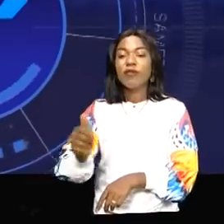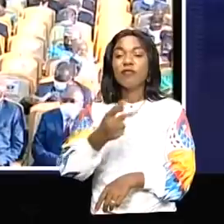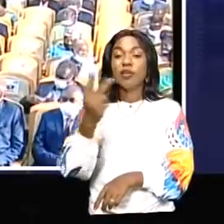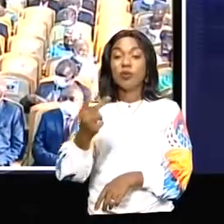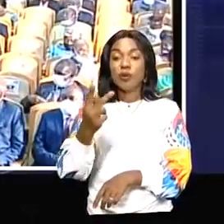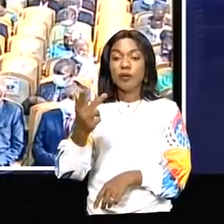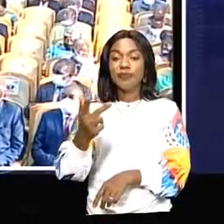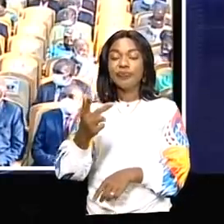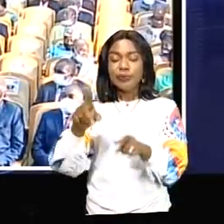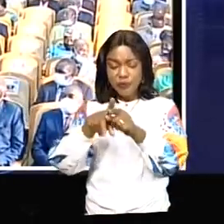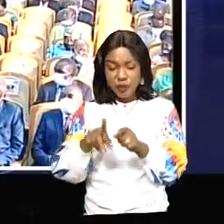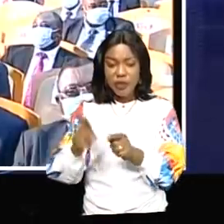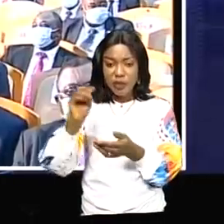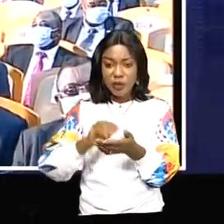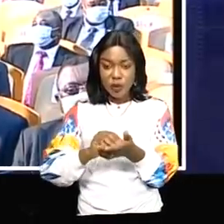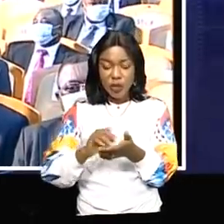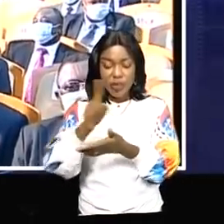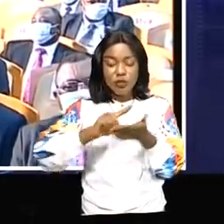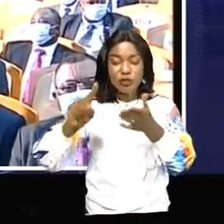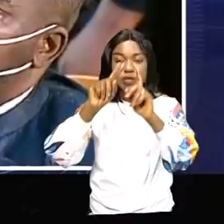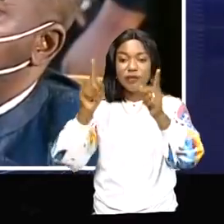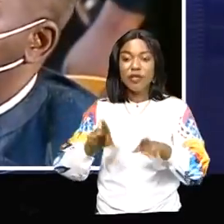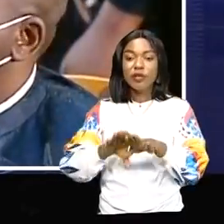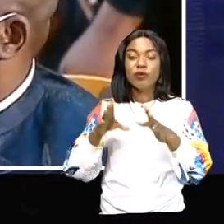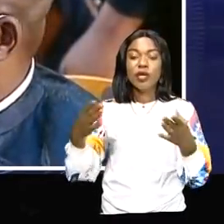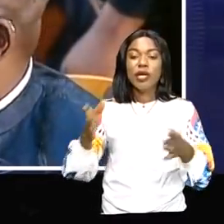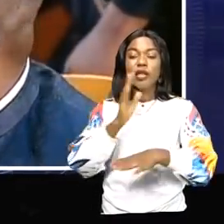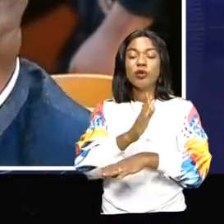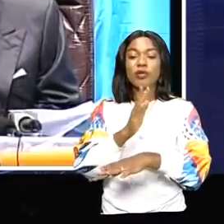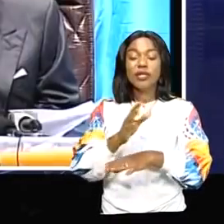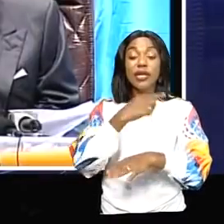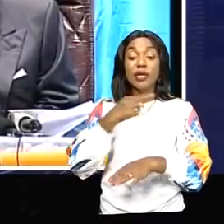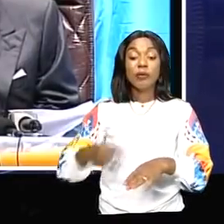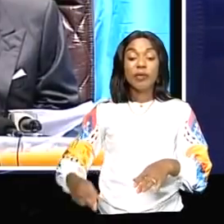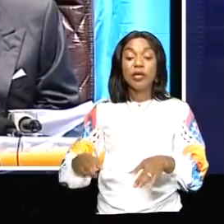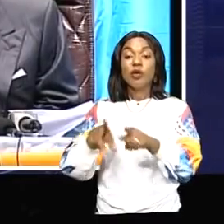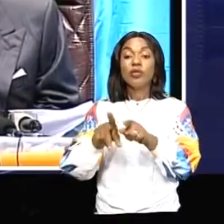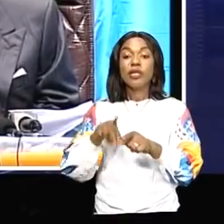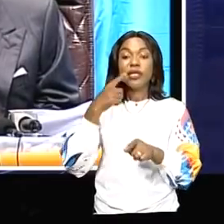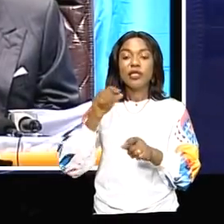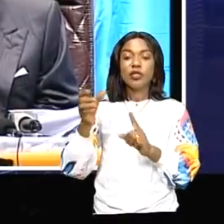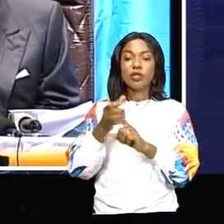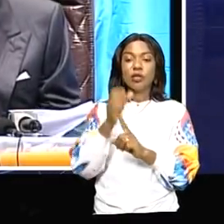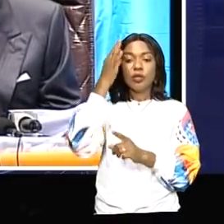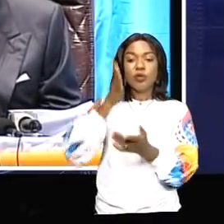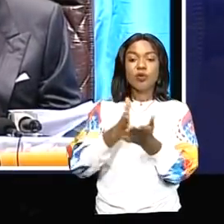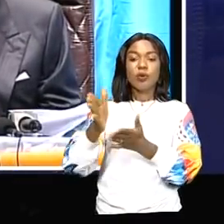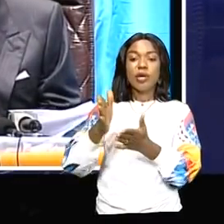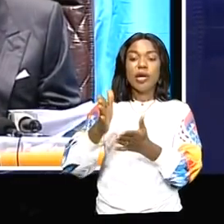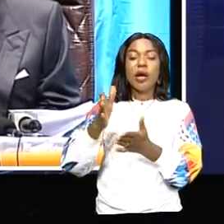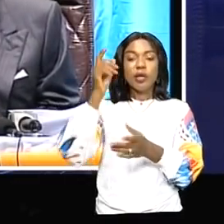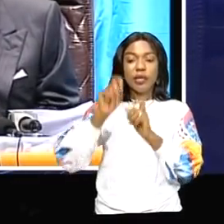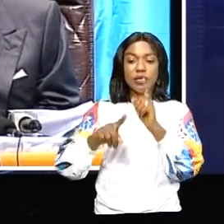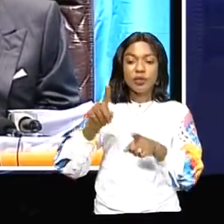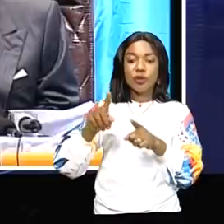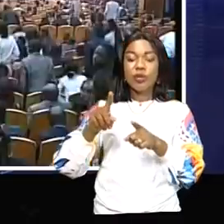social, la session d'avril s'est ouverte. Les conseillers de la République ont eu comme en pareille occasion droit à l'adresse solennelle du